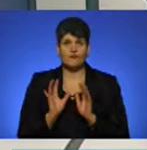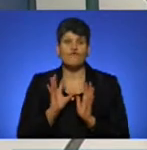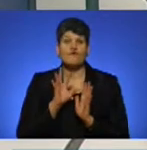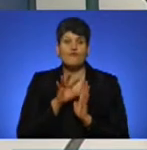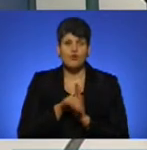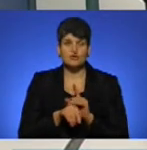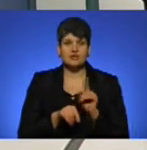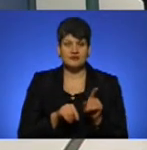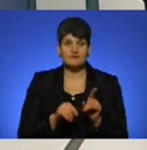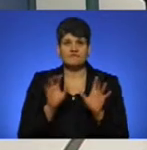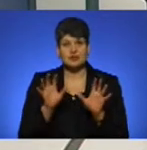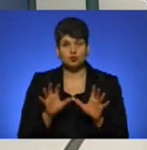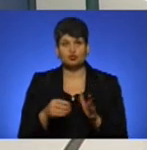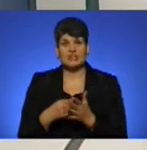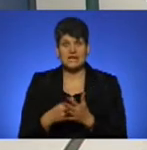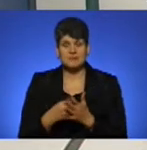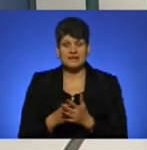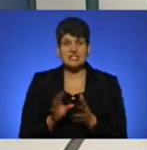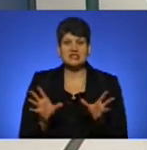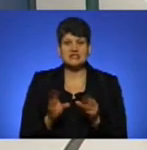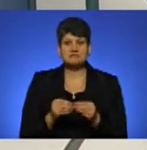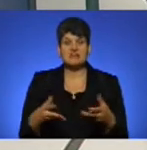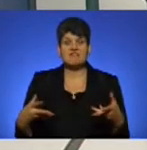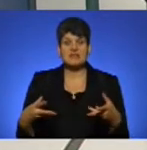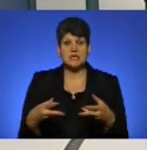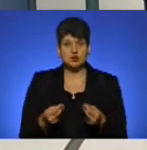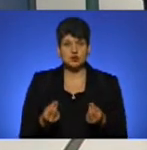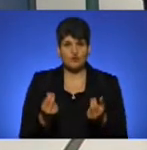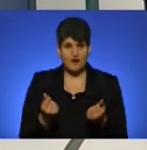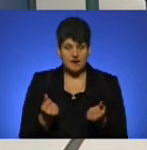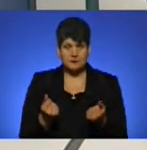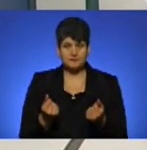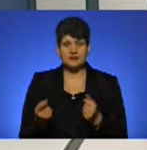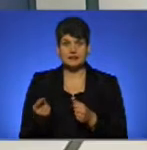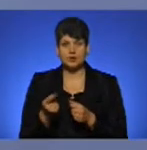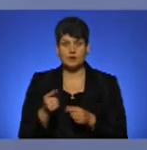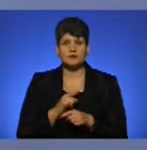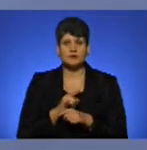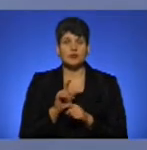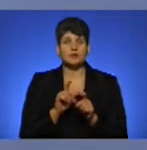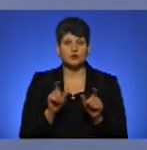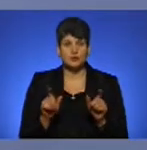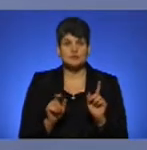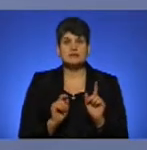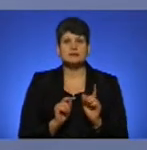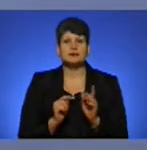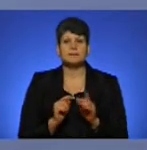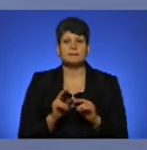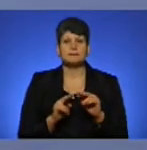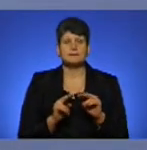її чи в статутний капітал, чи в співфінансування Тернопільського литовища з метою його розбудови.